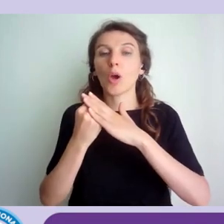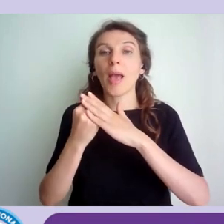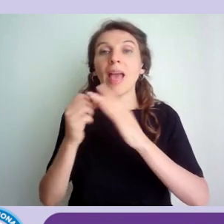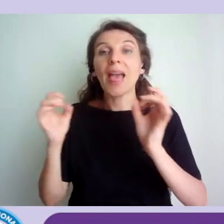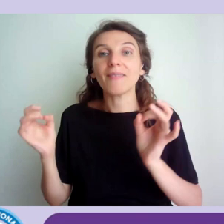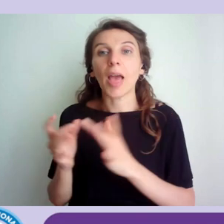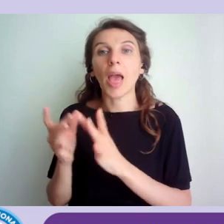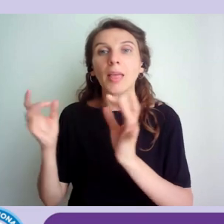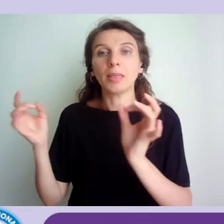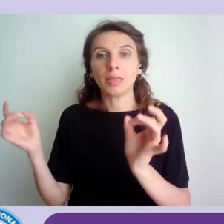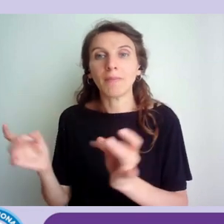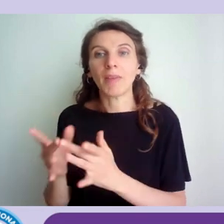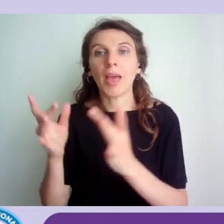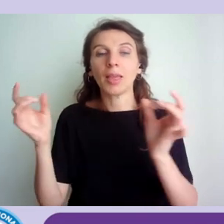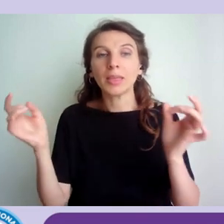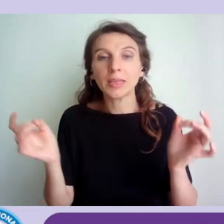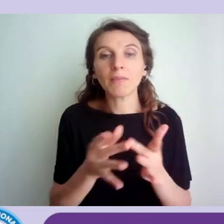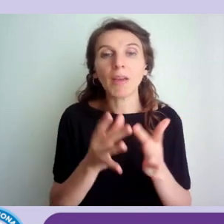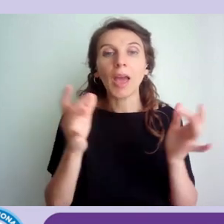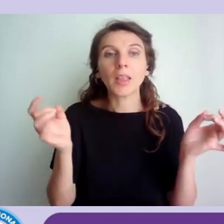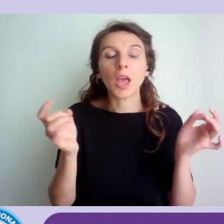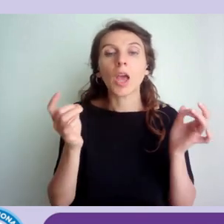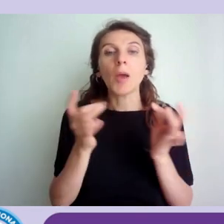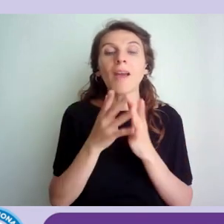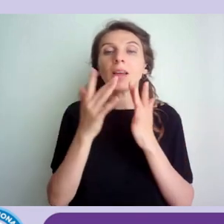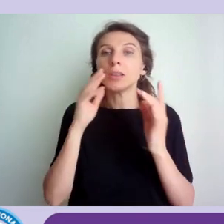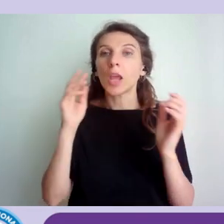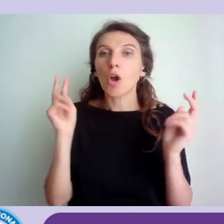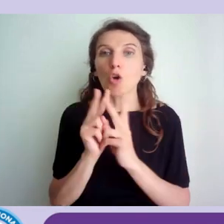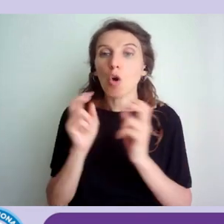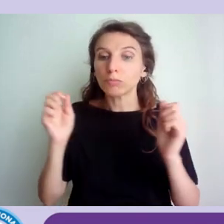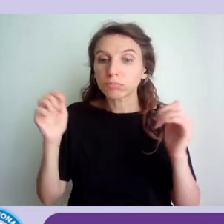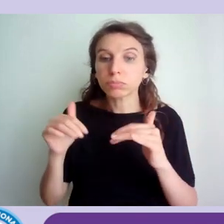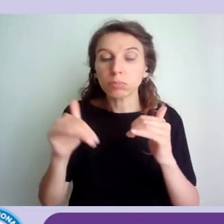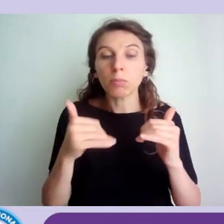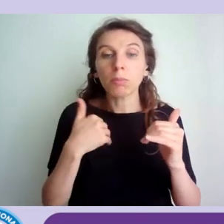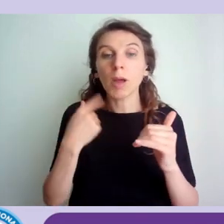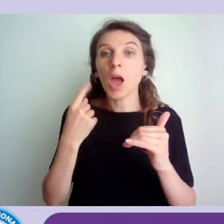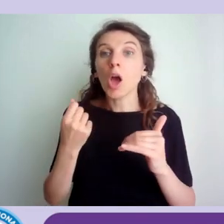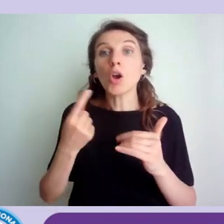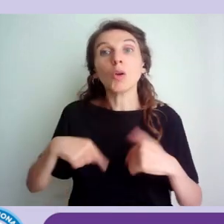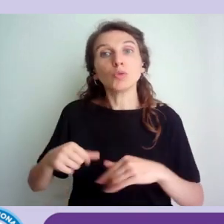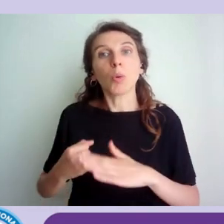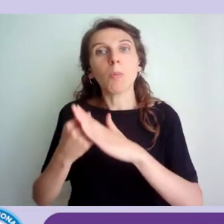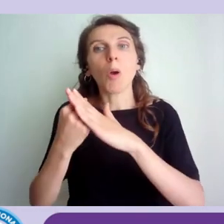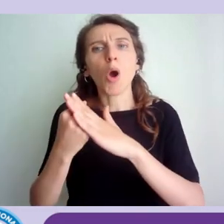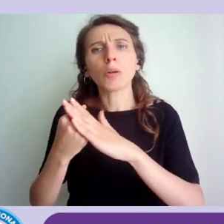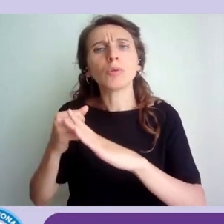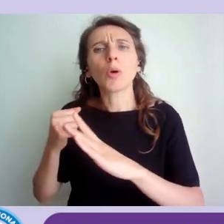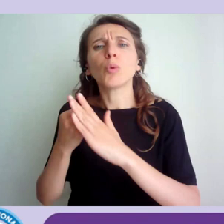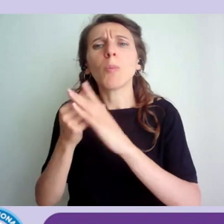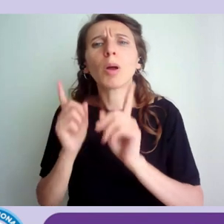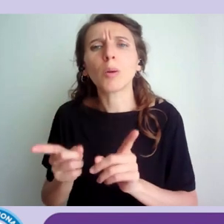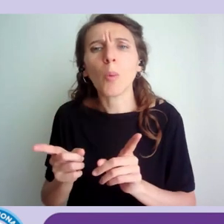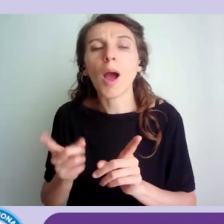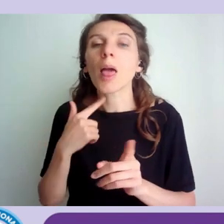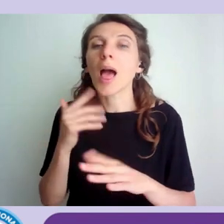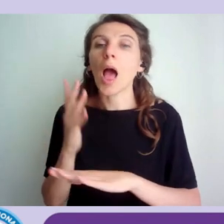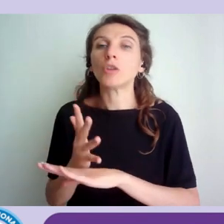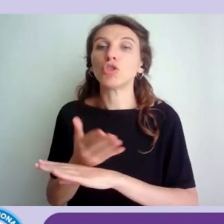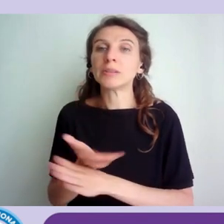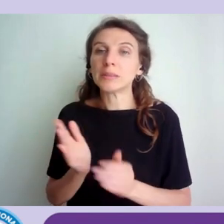creare momenti di condivisione che siano anch'essi accessibili quindi implementando la la